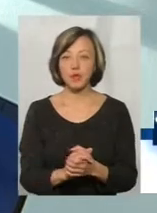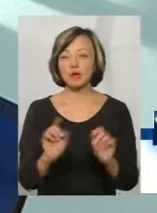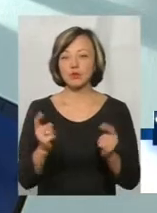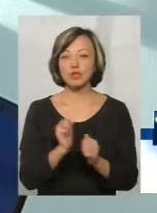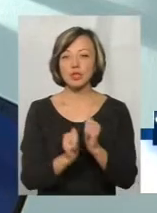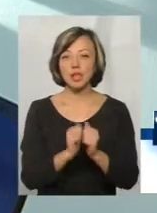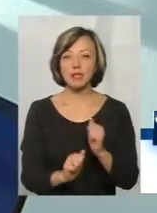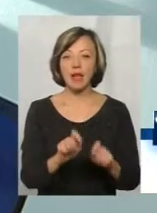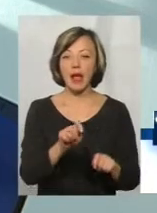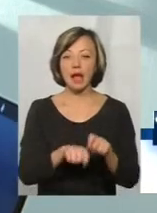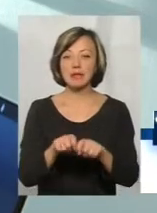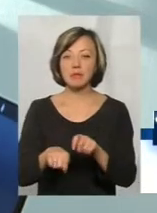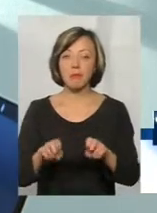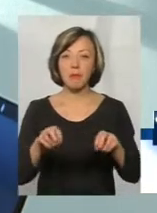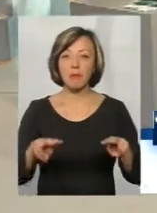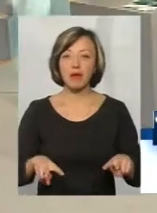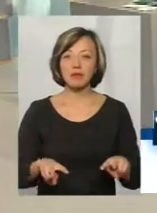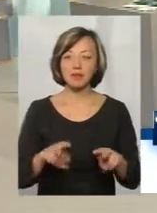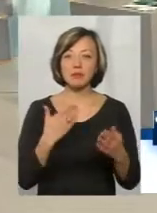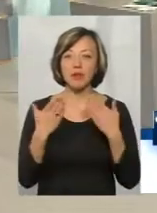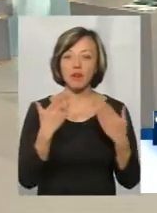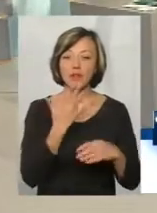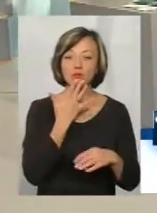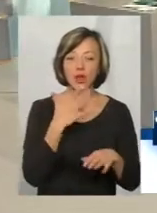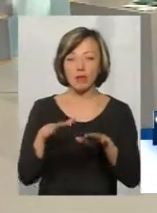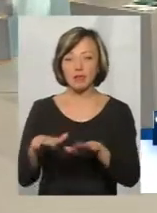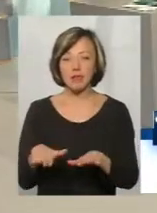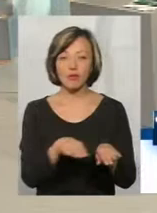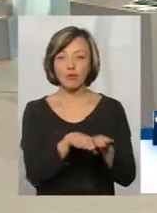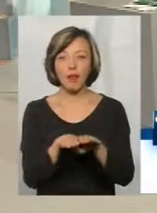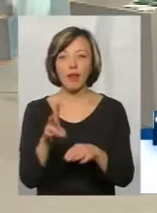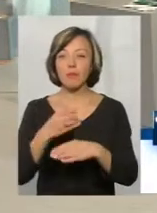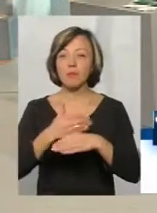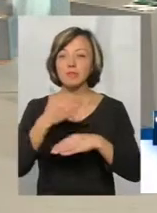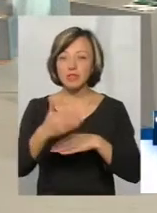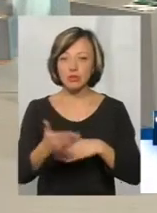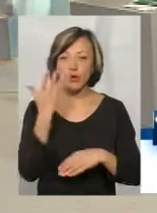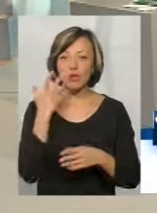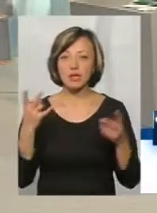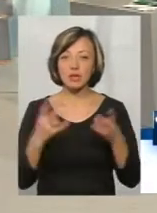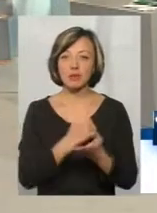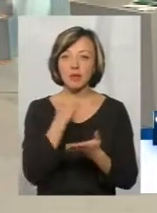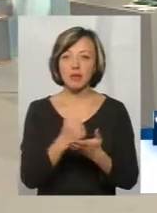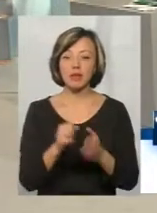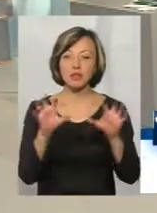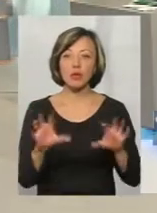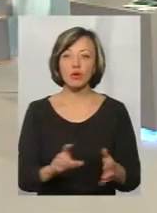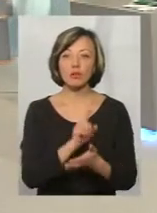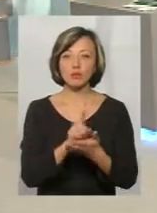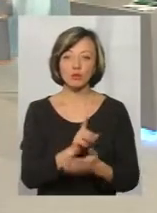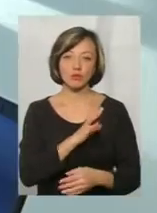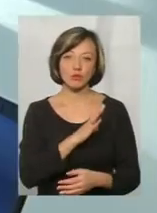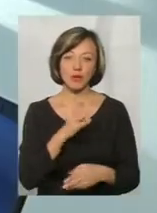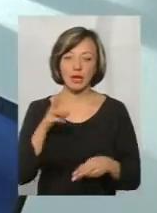часто експерти, з якими ми спілкувалися на національному і на місцевому рівнях, казали, що найпізніше, коли треба прийняти відповідний закон, мусить бути там